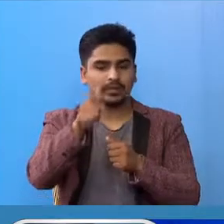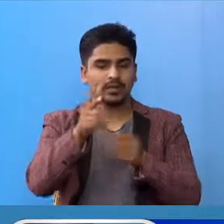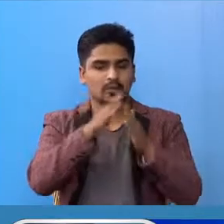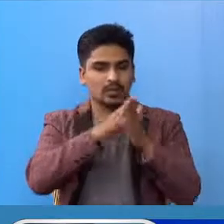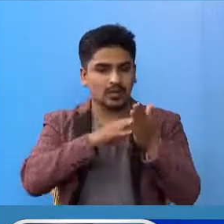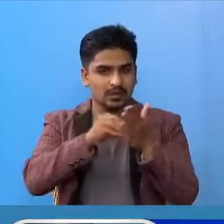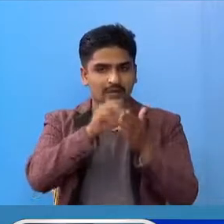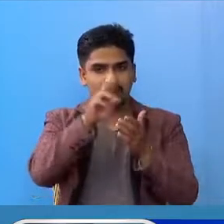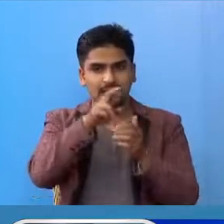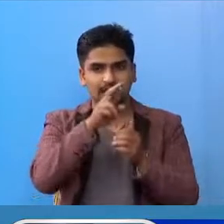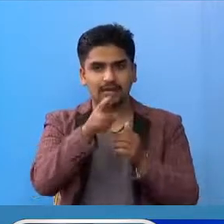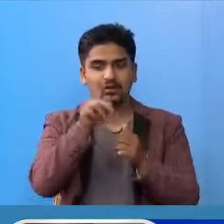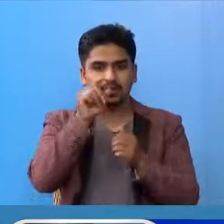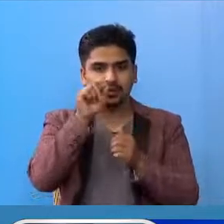का परिवार्र,